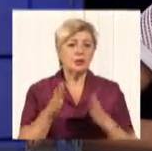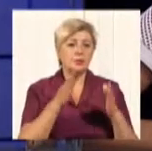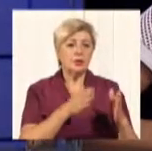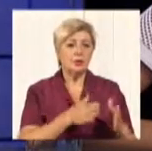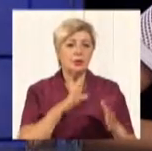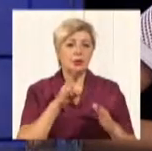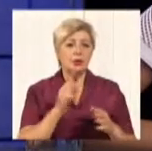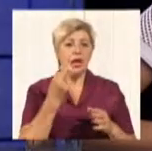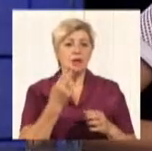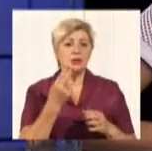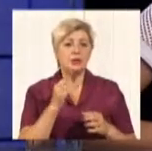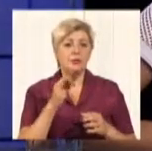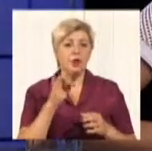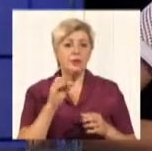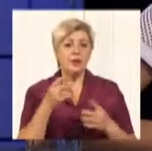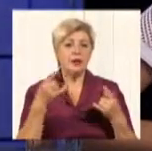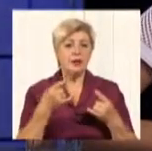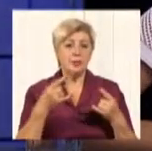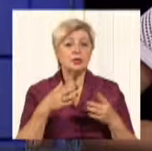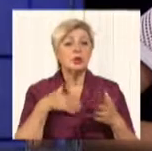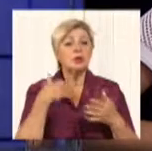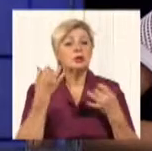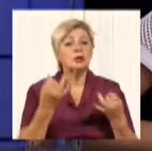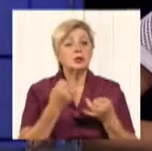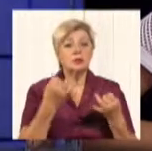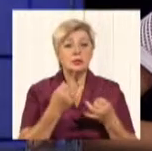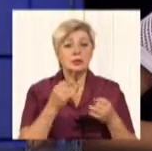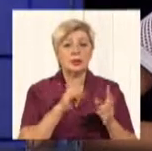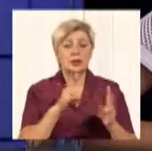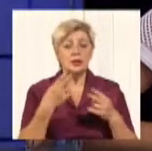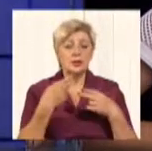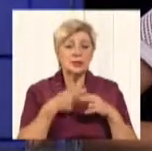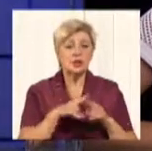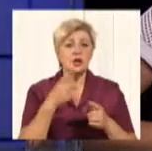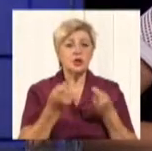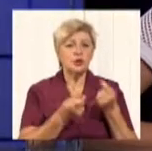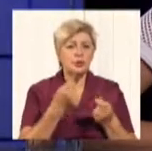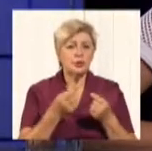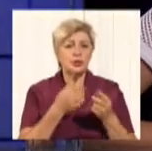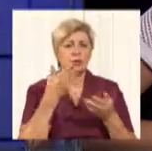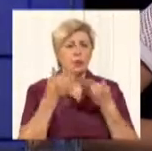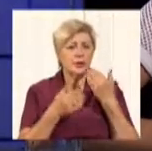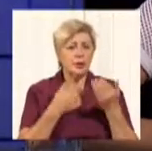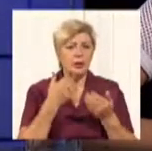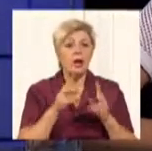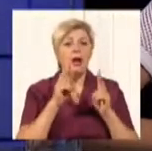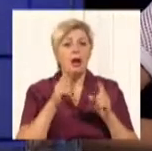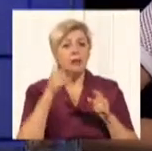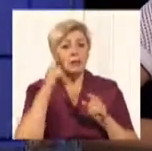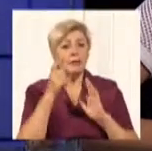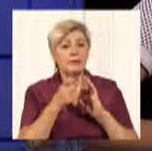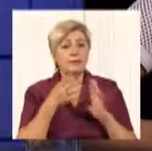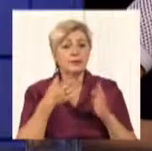цифрове телебачення. І вони стосувалися суто якихось там технічних дрібничок, де його питали, а як там визначити,